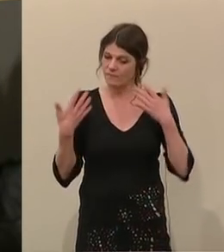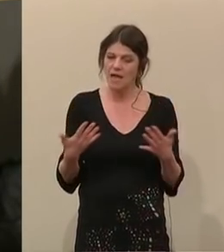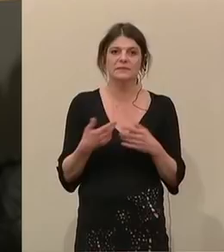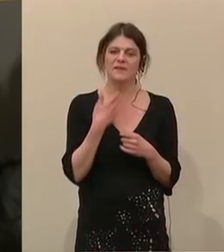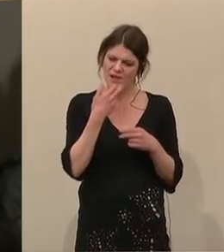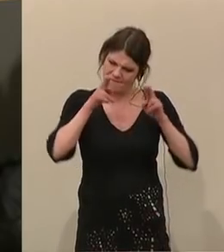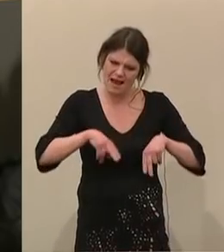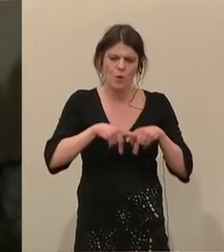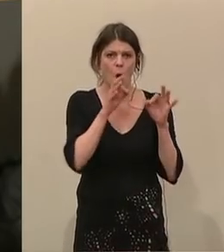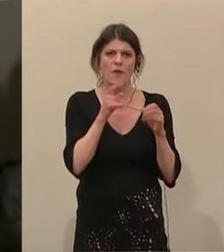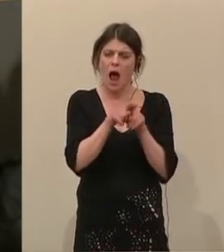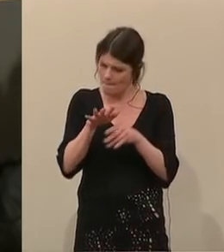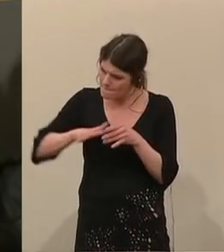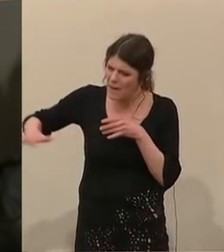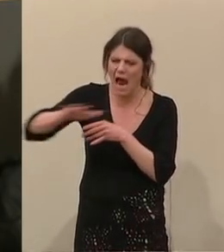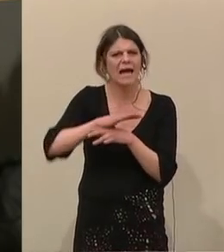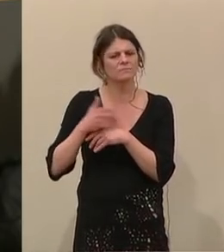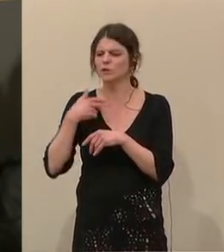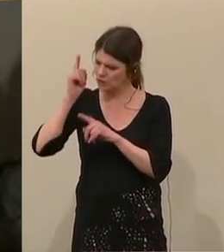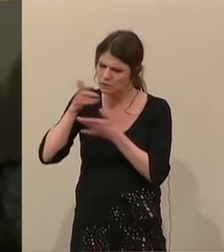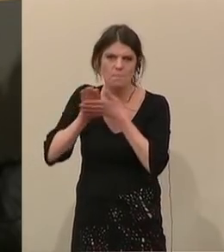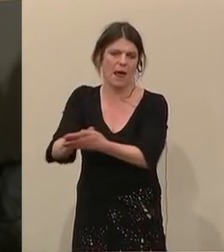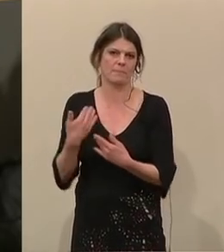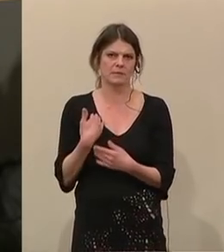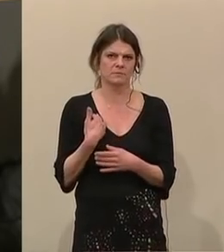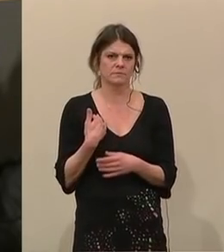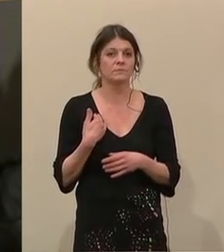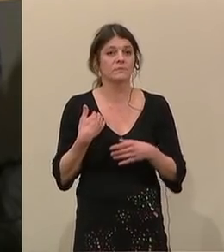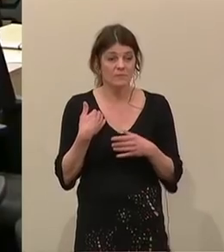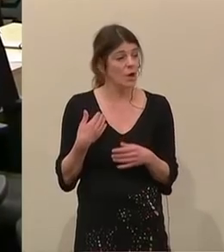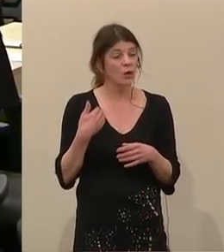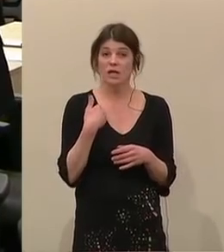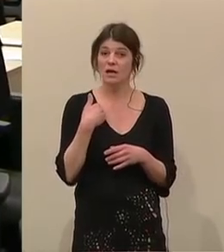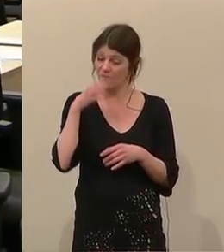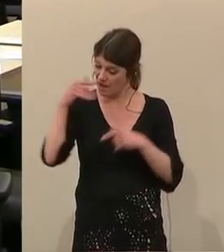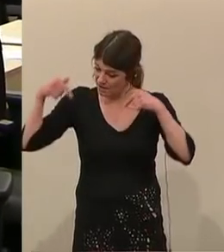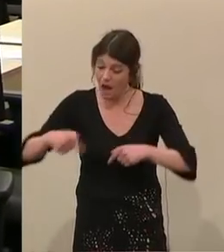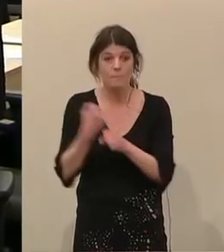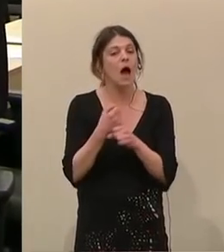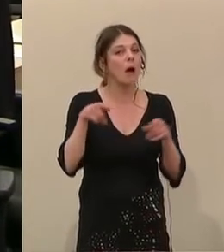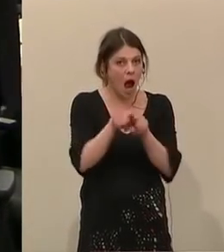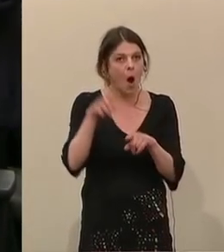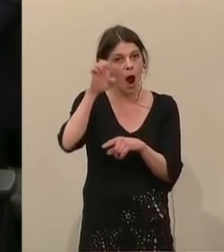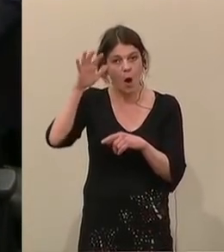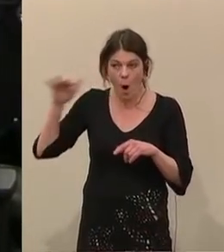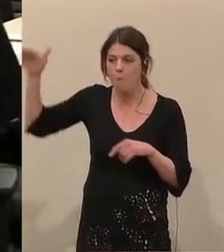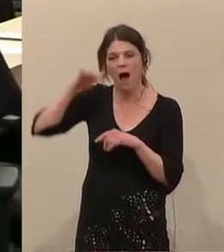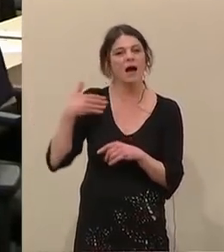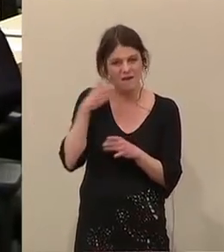und Ordnung auch in diesem Bereich zum Durchbruch verhelfen. Und ich werde das hier tun und ich werde das auf europäischer Ebene tun.